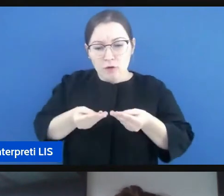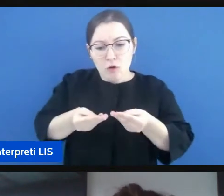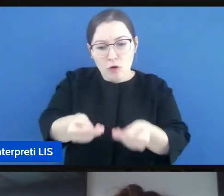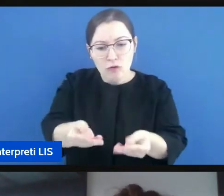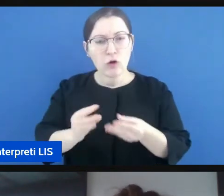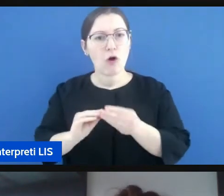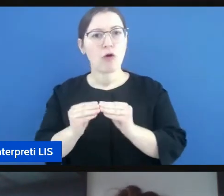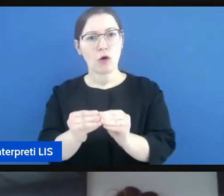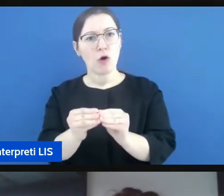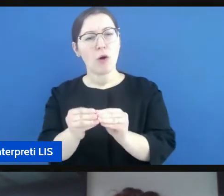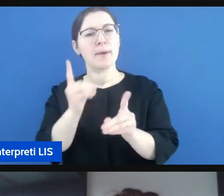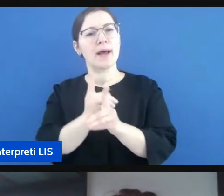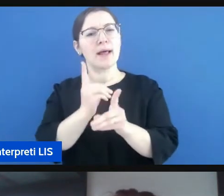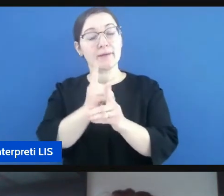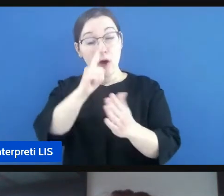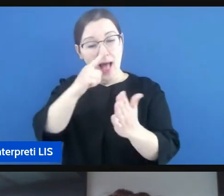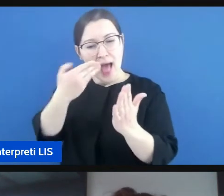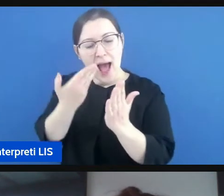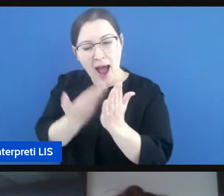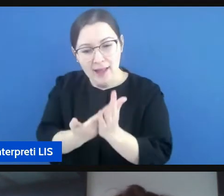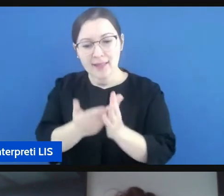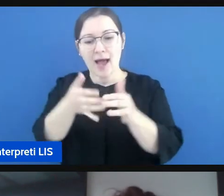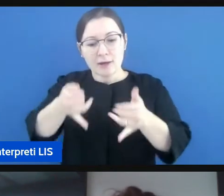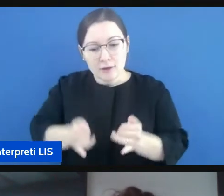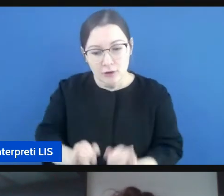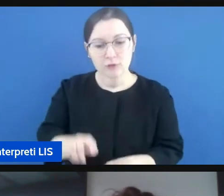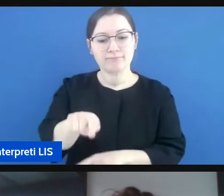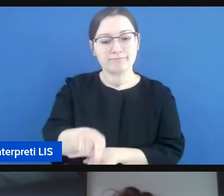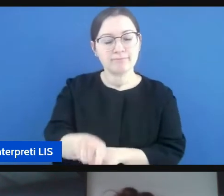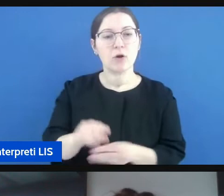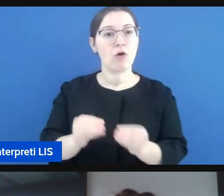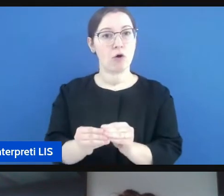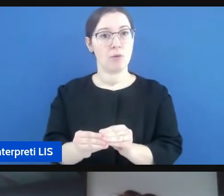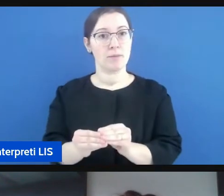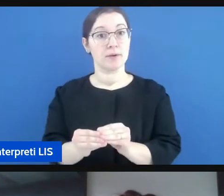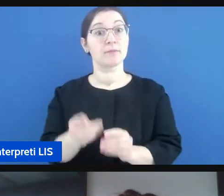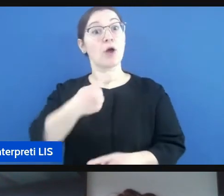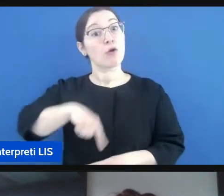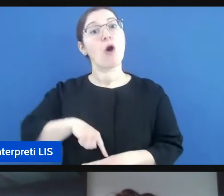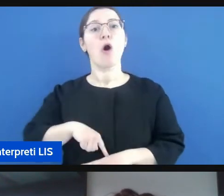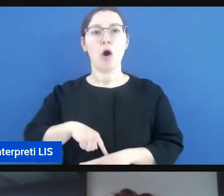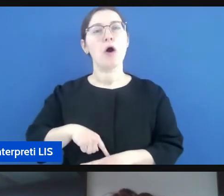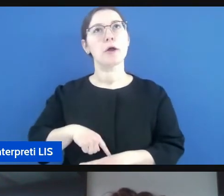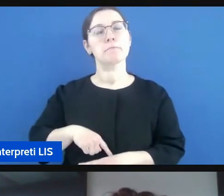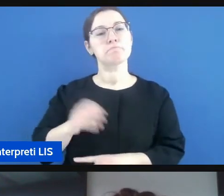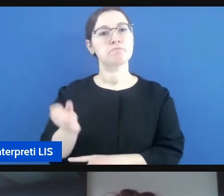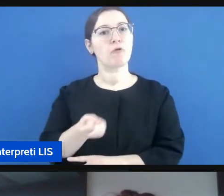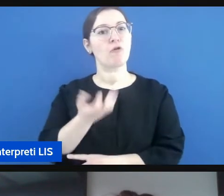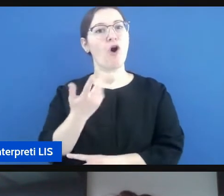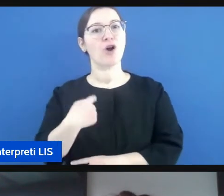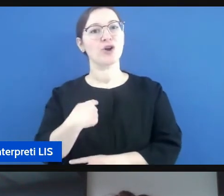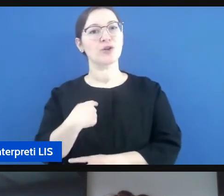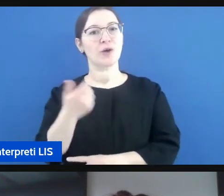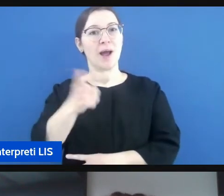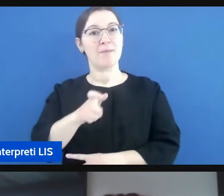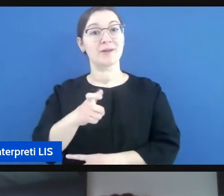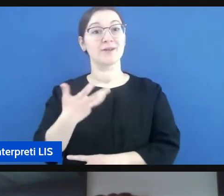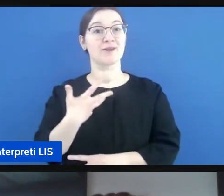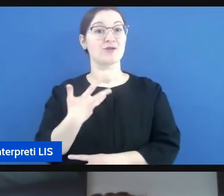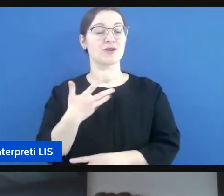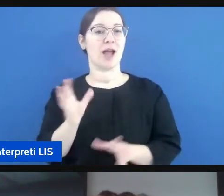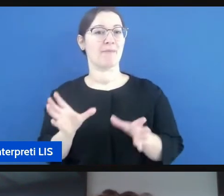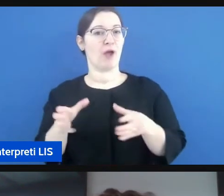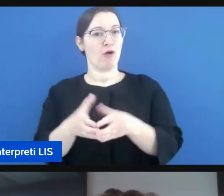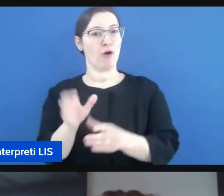riadattare nuovamente il testo noi siamo stati fortunati nel senso che noi abbiamo i docenti di